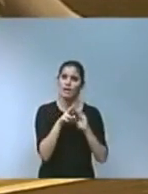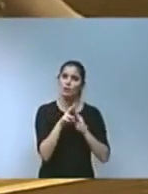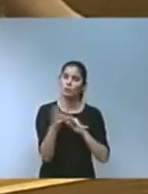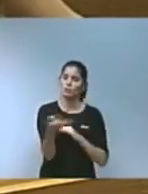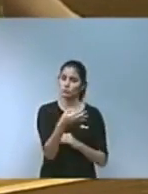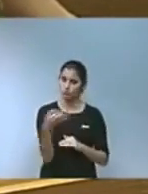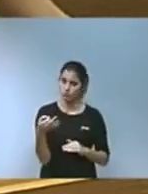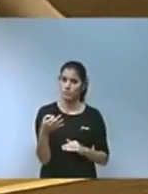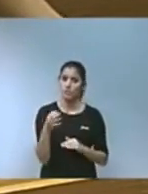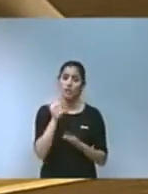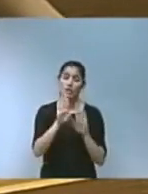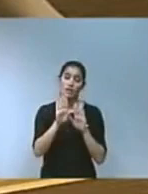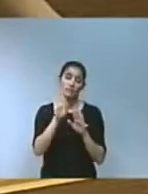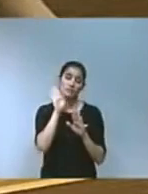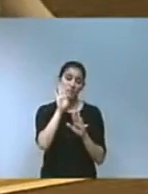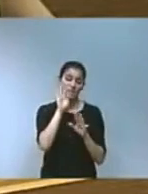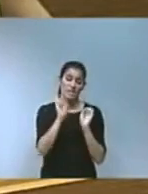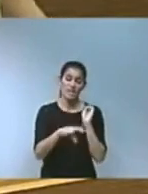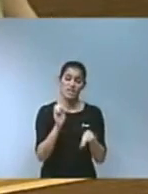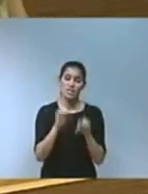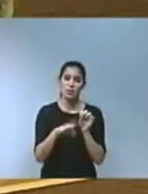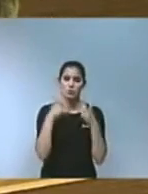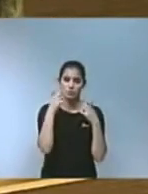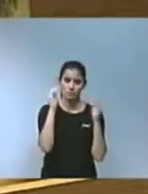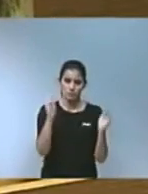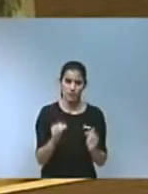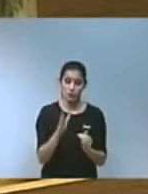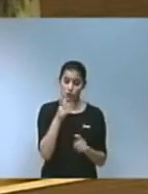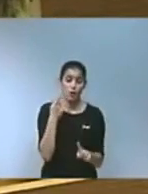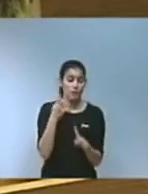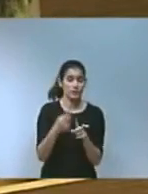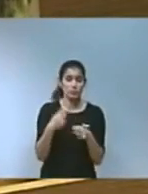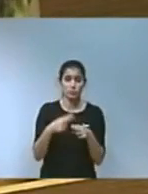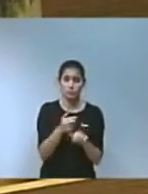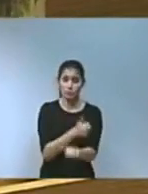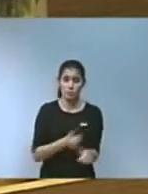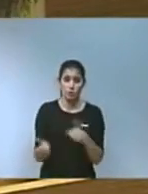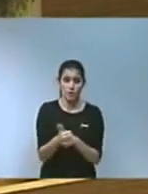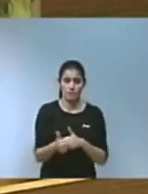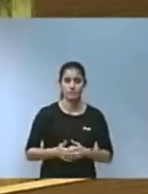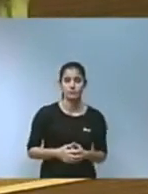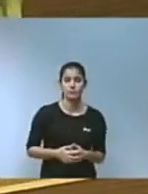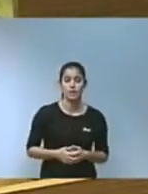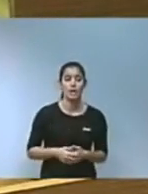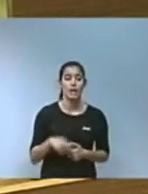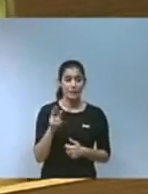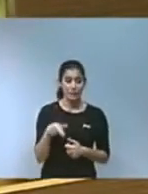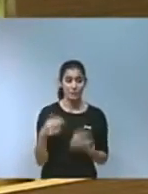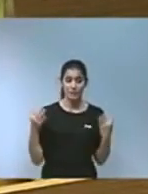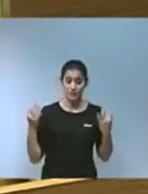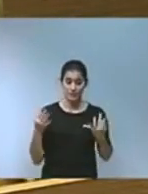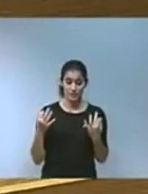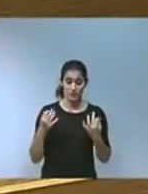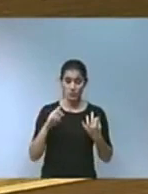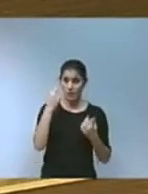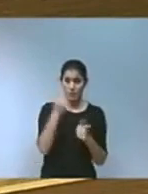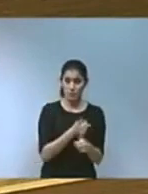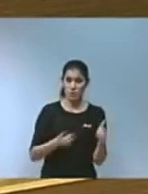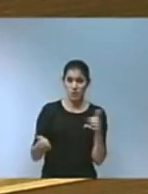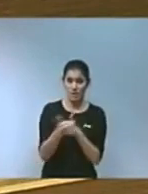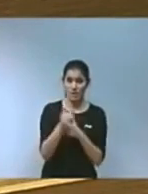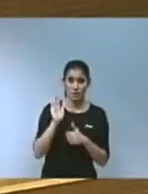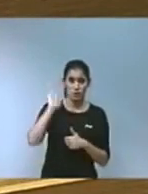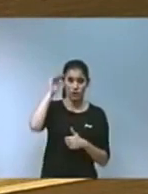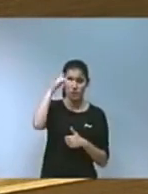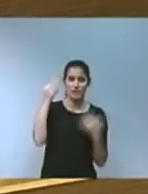residus que generem cal que siguin objectius polítics de primer ordre. De fet, una de les màximes prioritats per a la Conselleria és